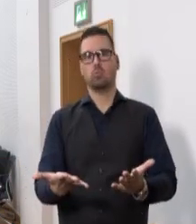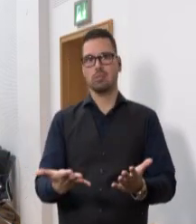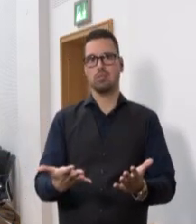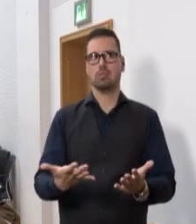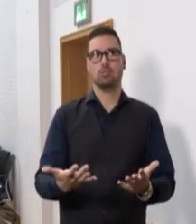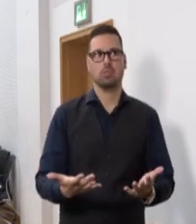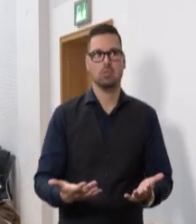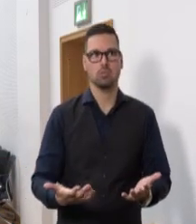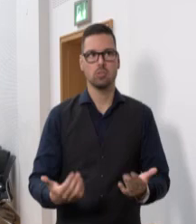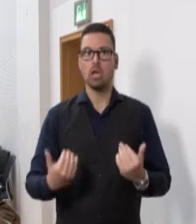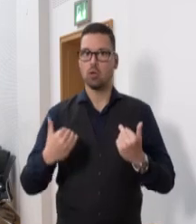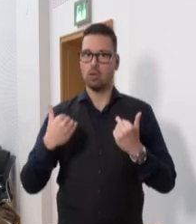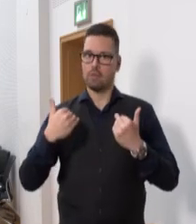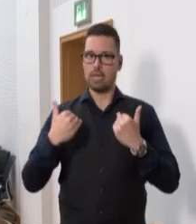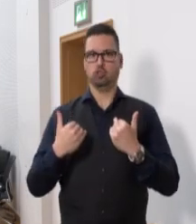auf Anstand.